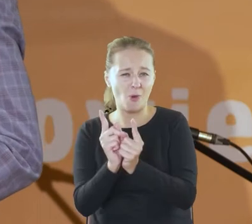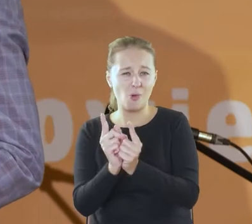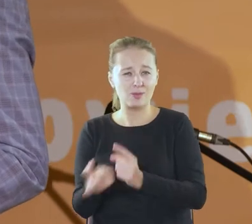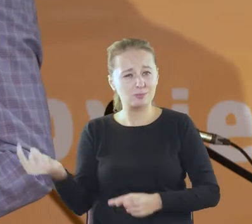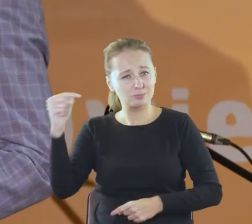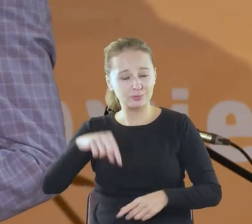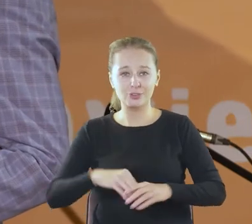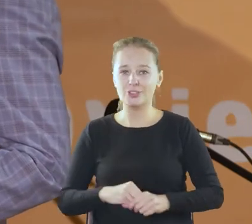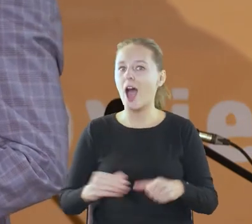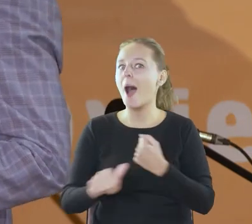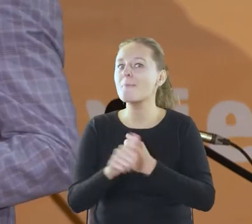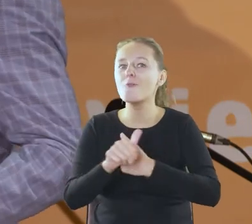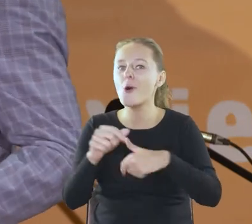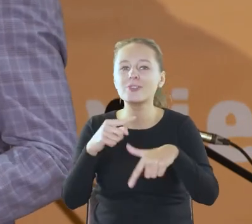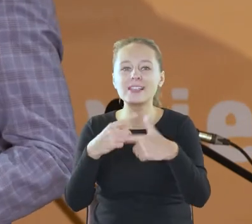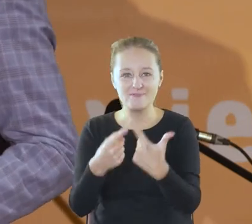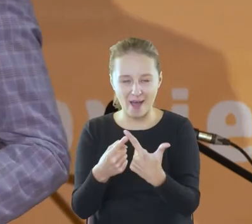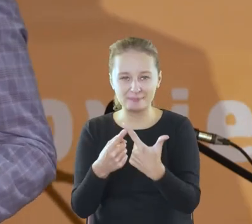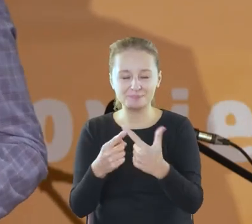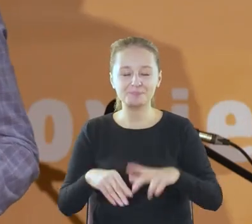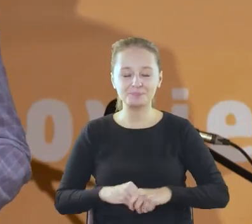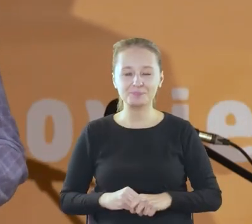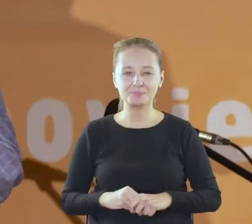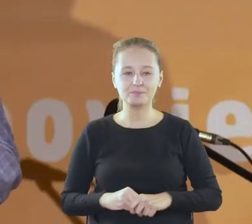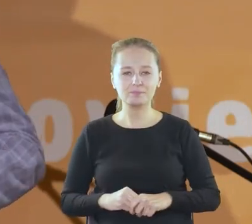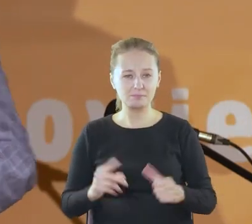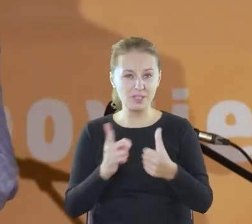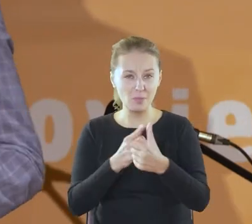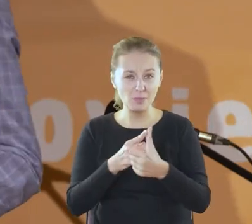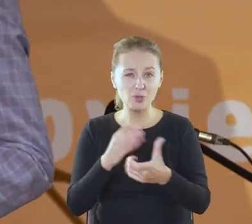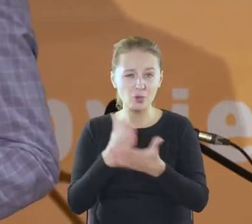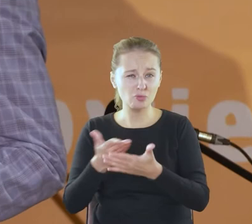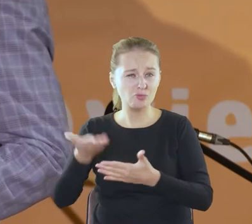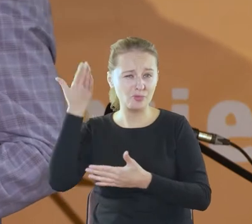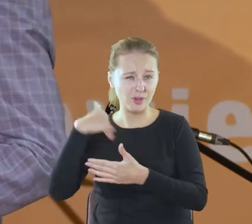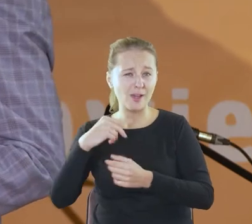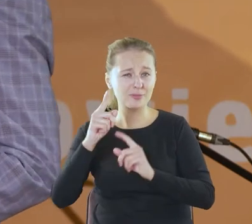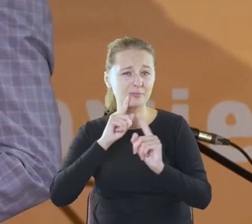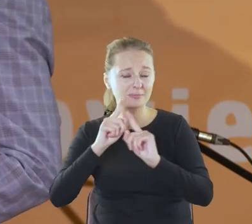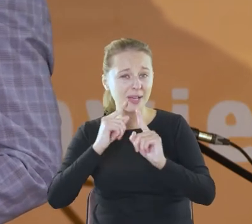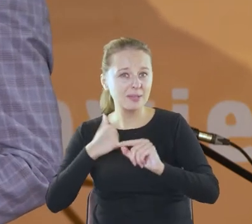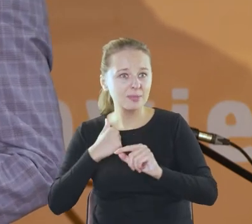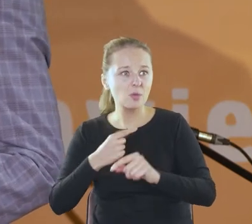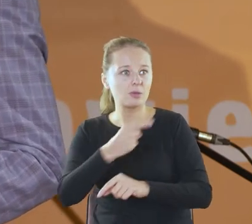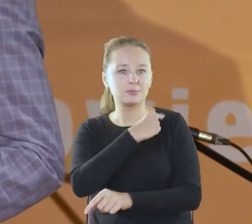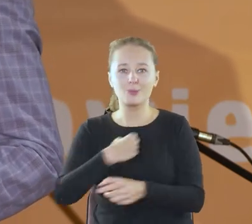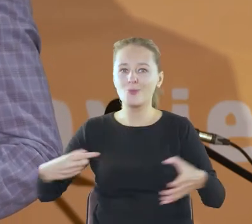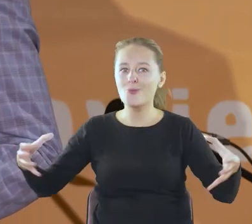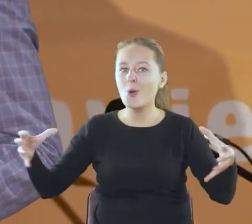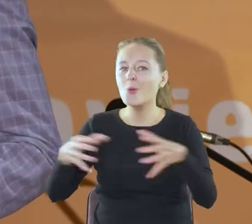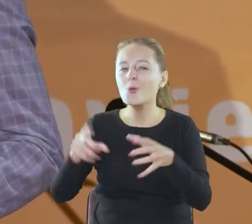A powody są dwa. Po pierwsze, co tutaj już się przewijało we wcześniejszych wypowiedziach. Jesteśmy wśród ludzi